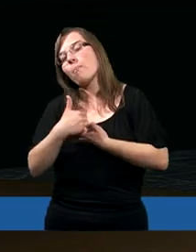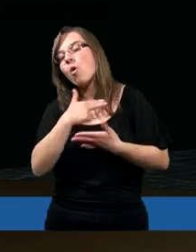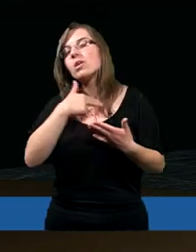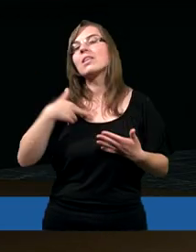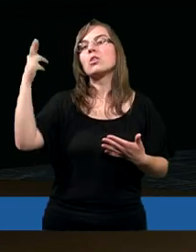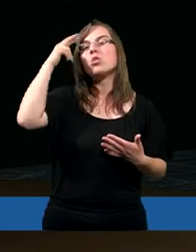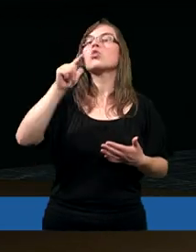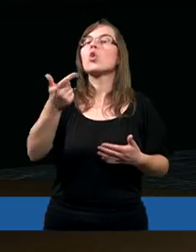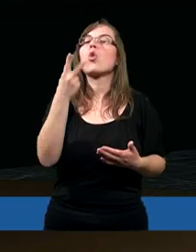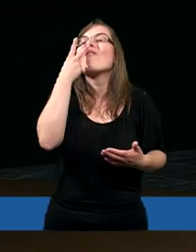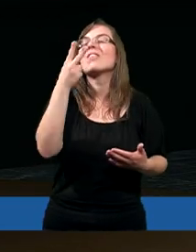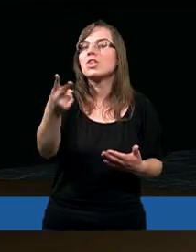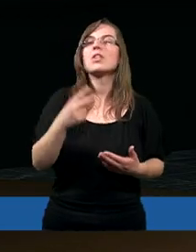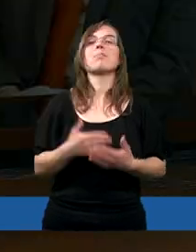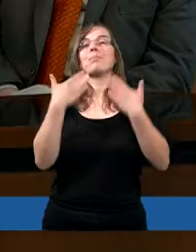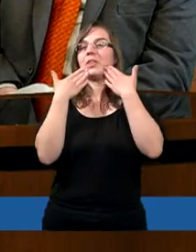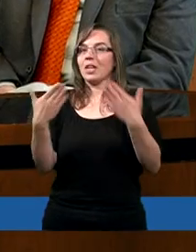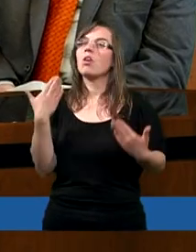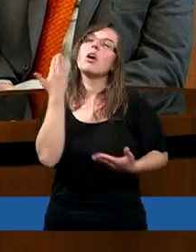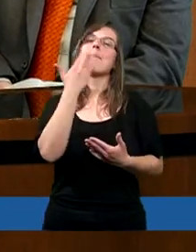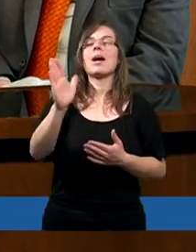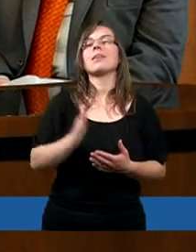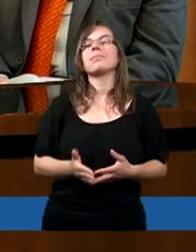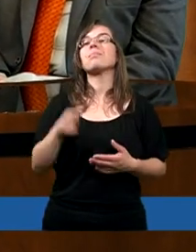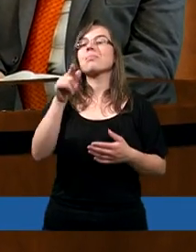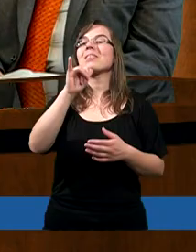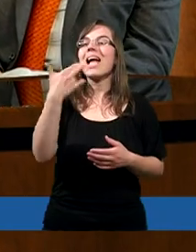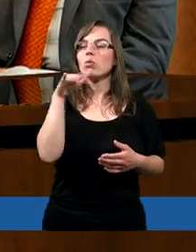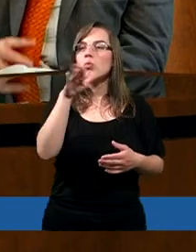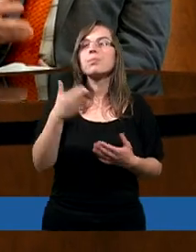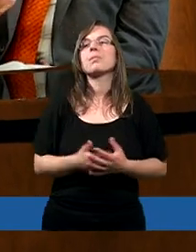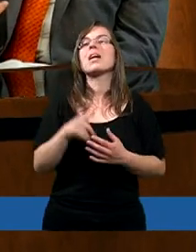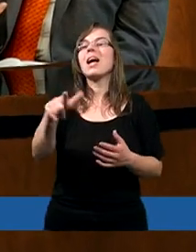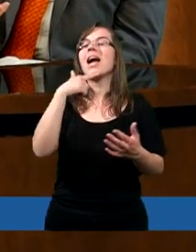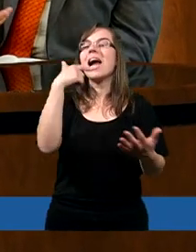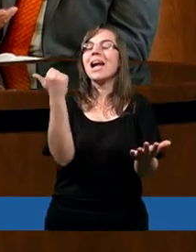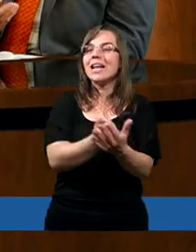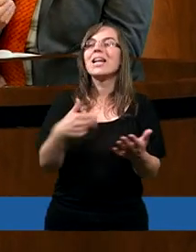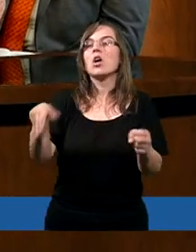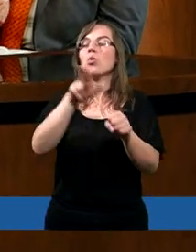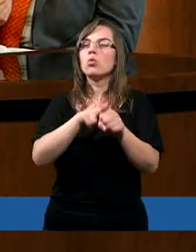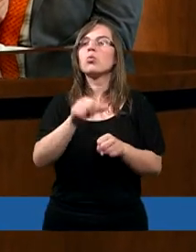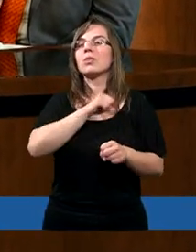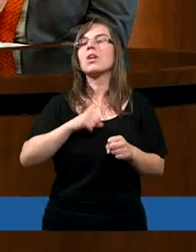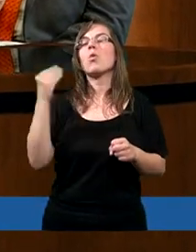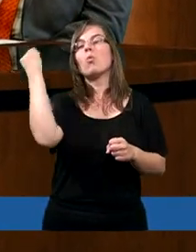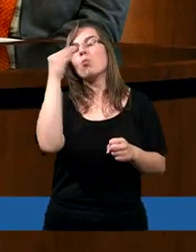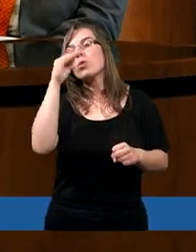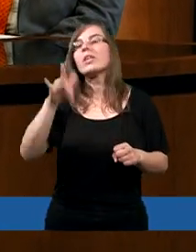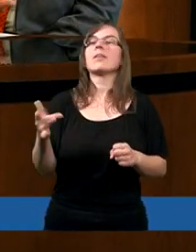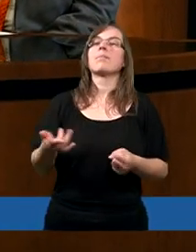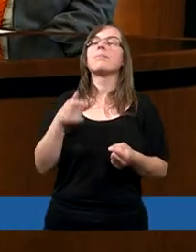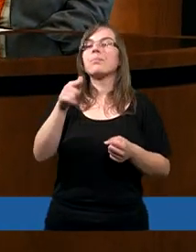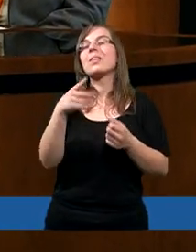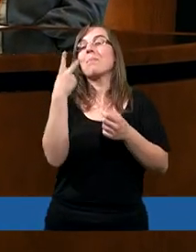zrozumieć to, co widzimy. Dziękuję bardzo. W tych listach, o których uczymy się